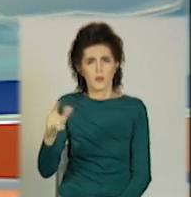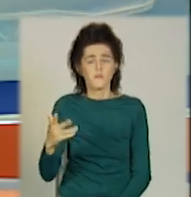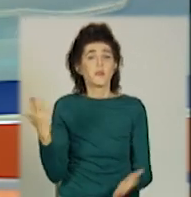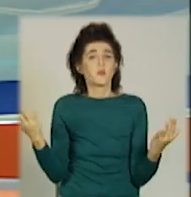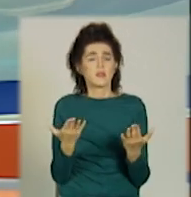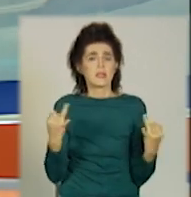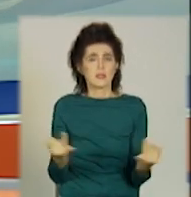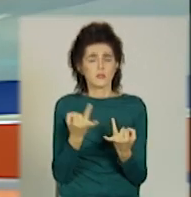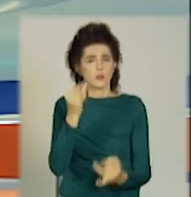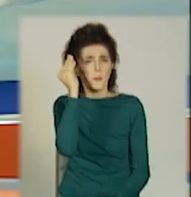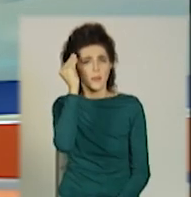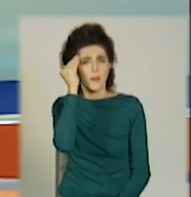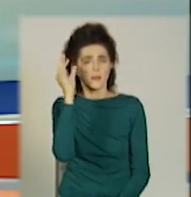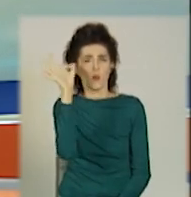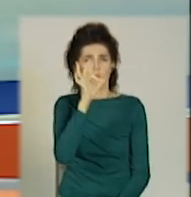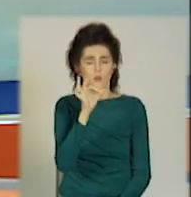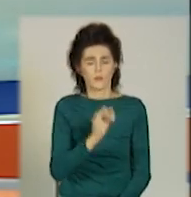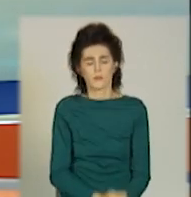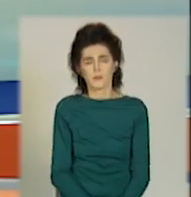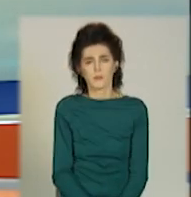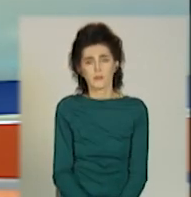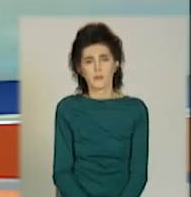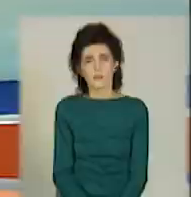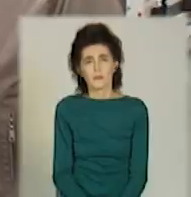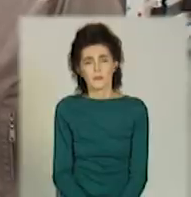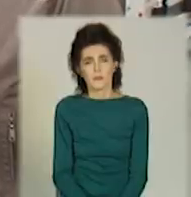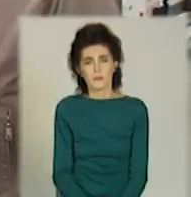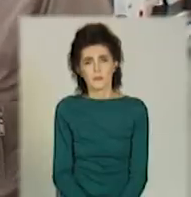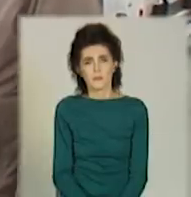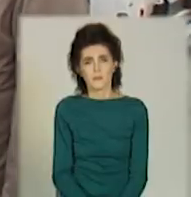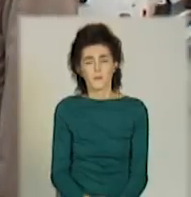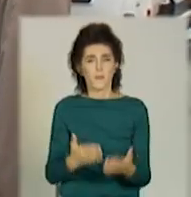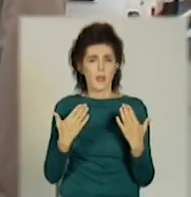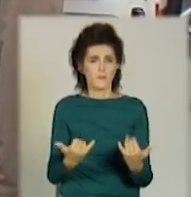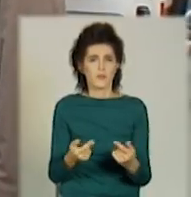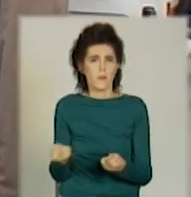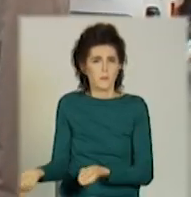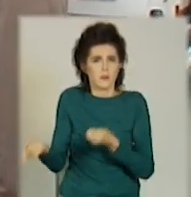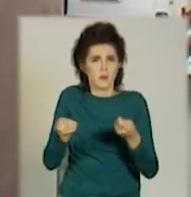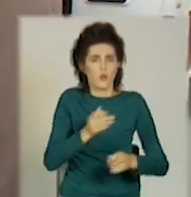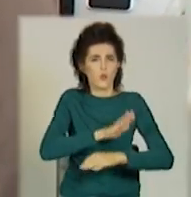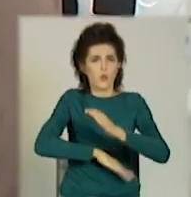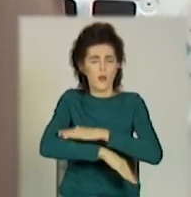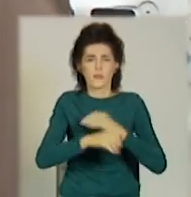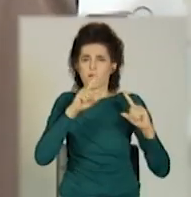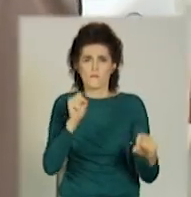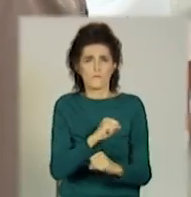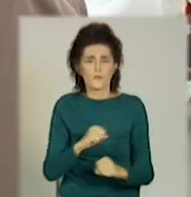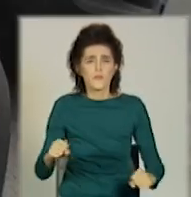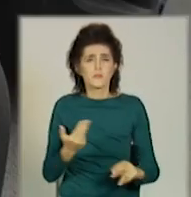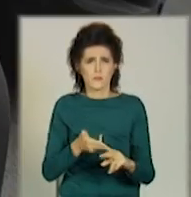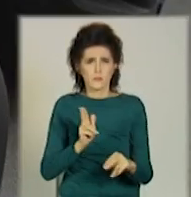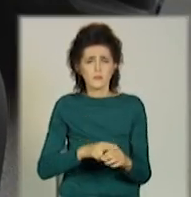фахівців від нових автомобілів – дивіться. Перевозити малюків на руках та не мати змоги надати